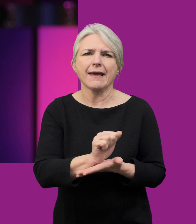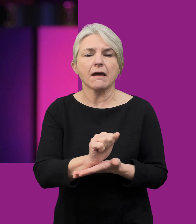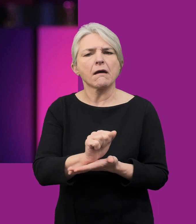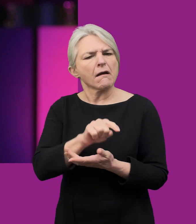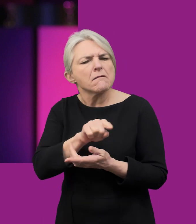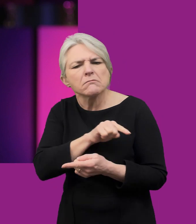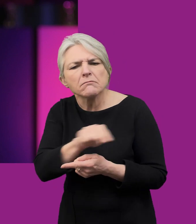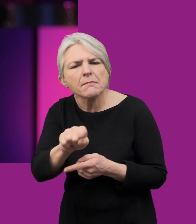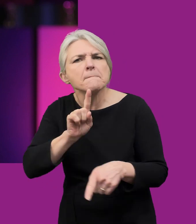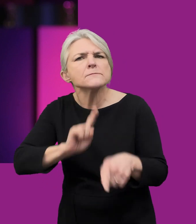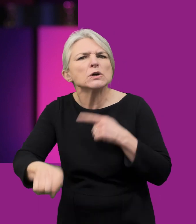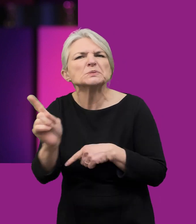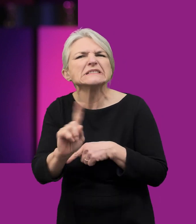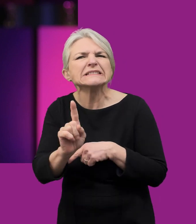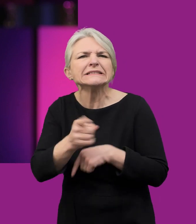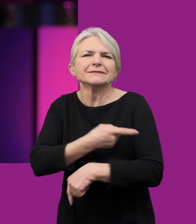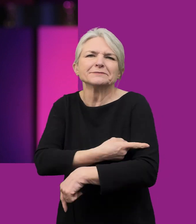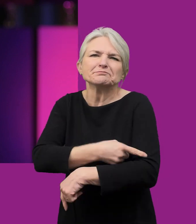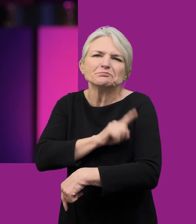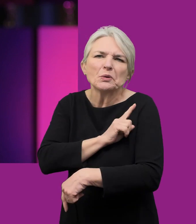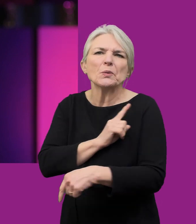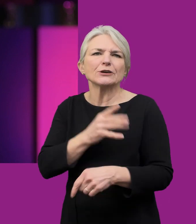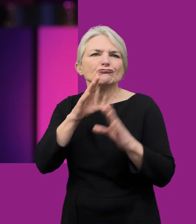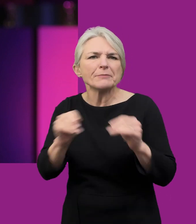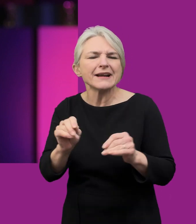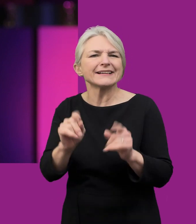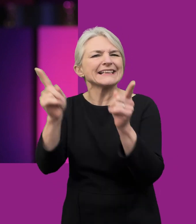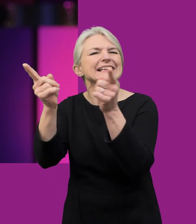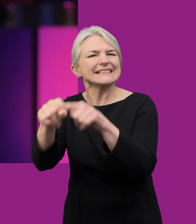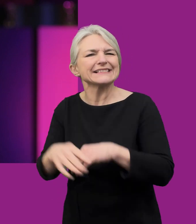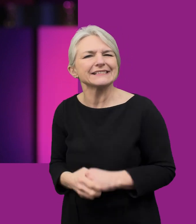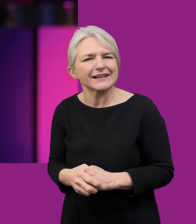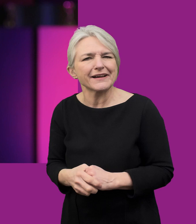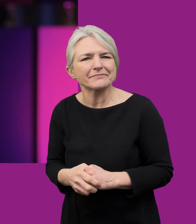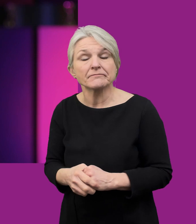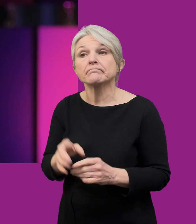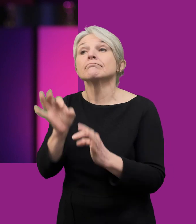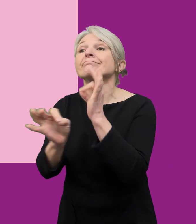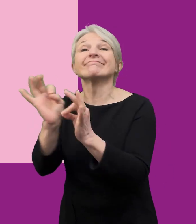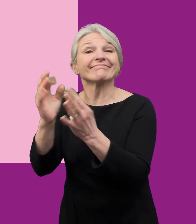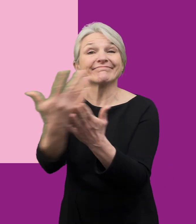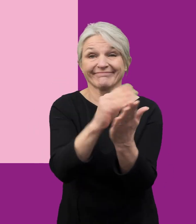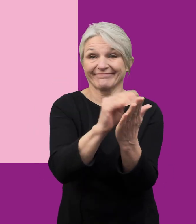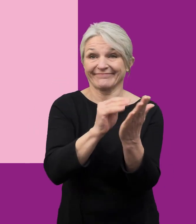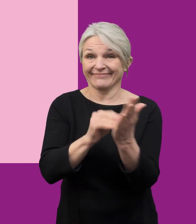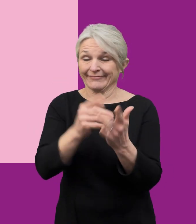hynaniaeth genedlaethol heb fod o'r Deirnos Unedig. Yr un fwyaf cyffredin oedd pwy laeth, rhwmannaeth ac eindiaeth.